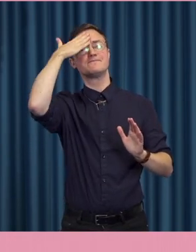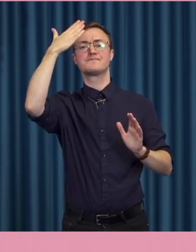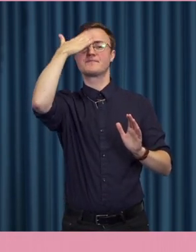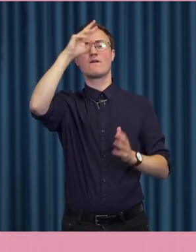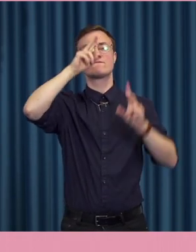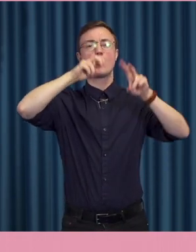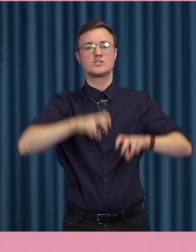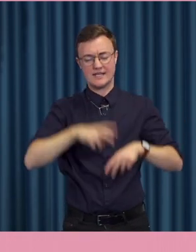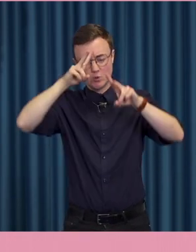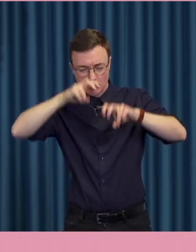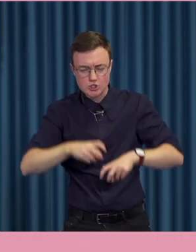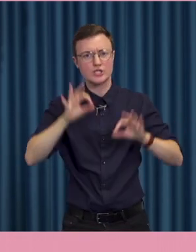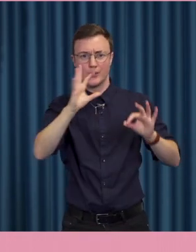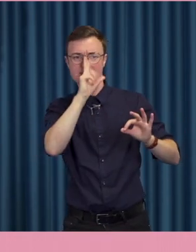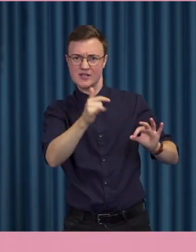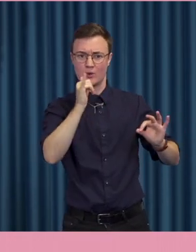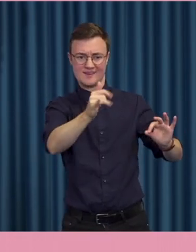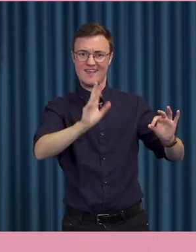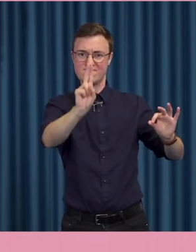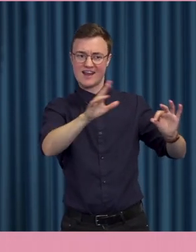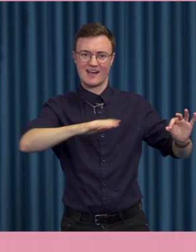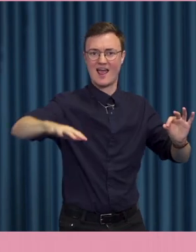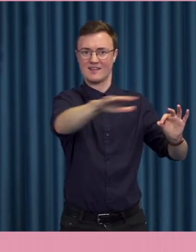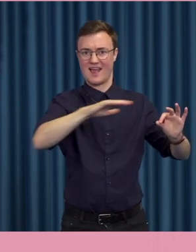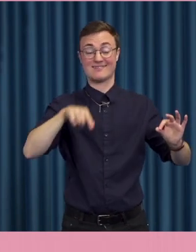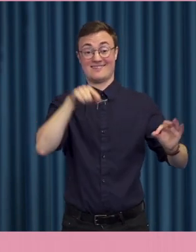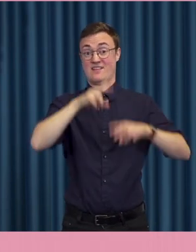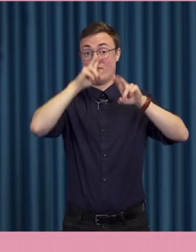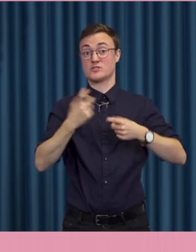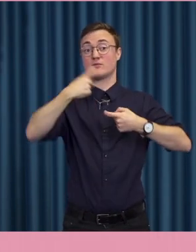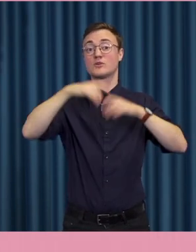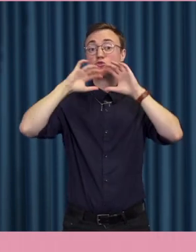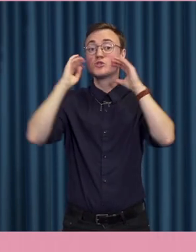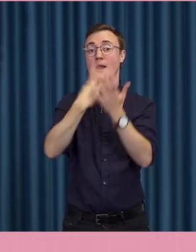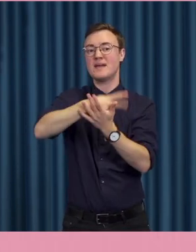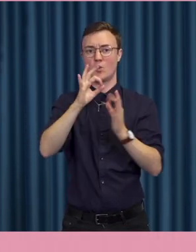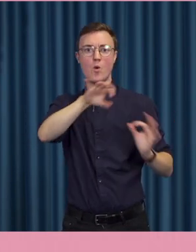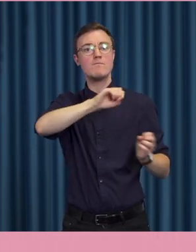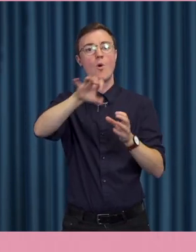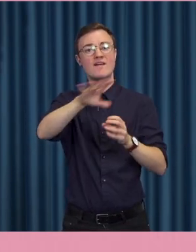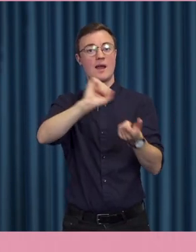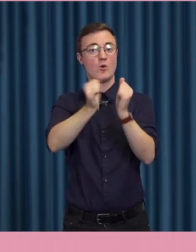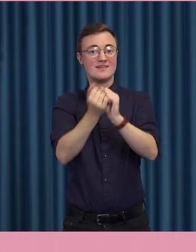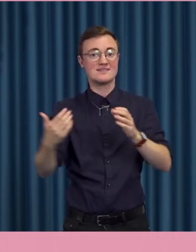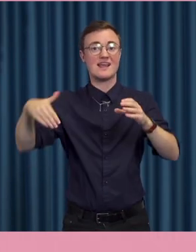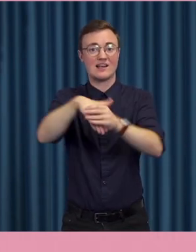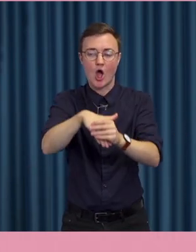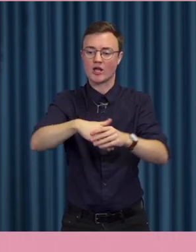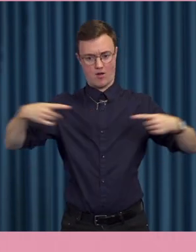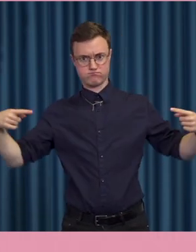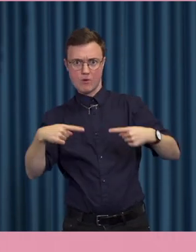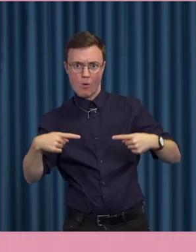försöker undersöka hur det ligger till i verkligheten. Den empiriska forskningen om sociala mediers effekter på deltagande, polarisering,